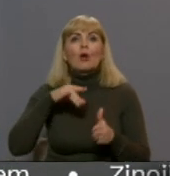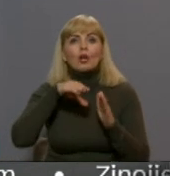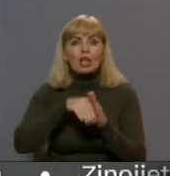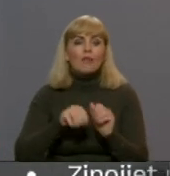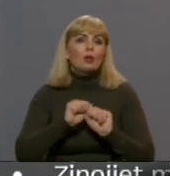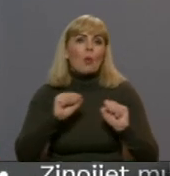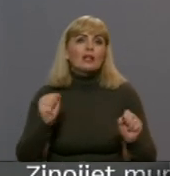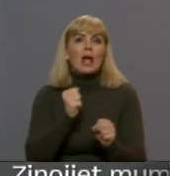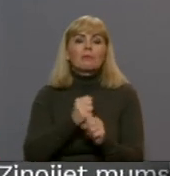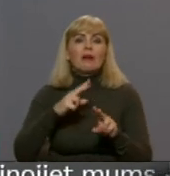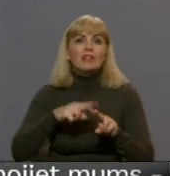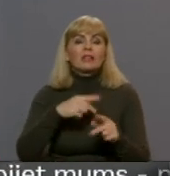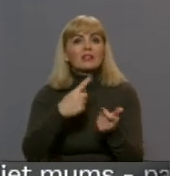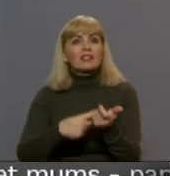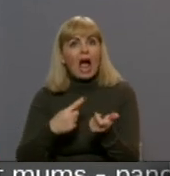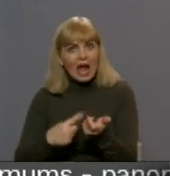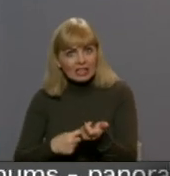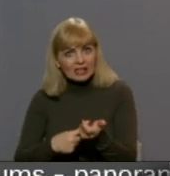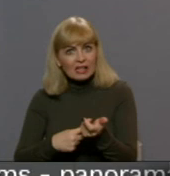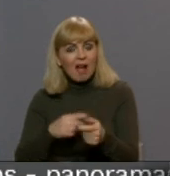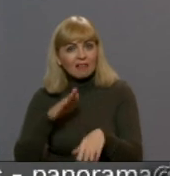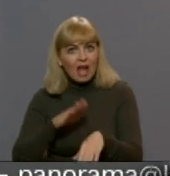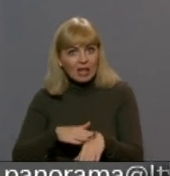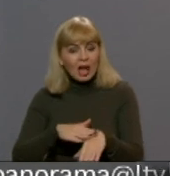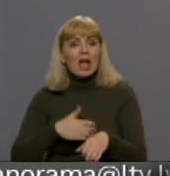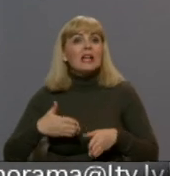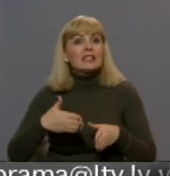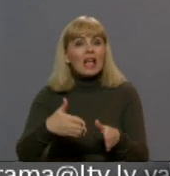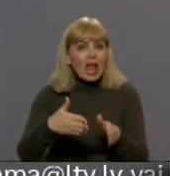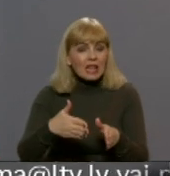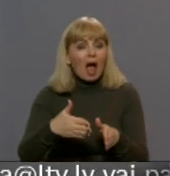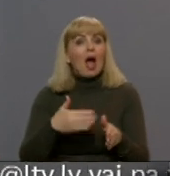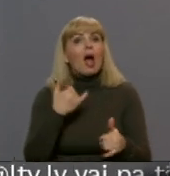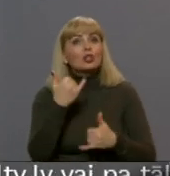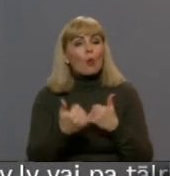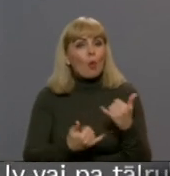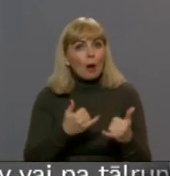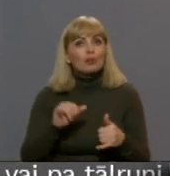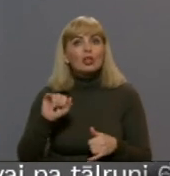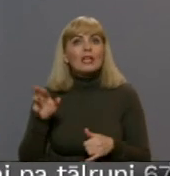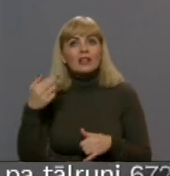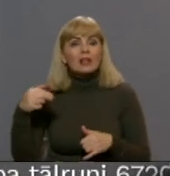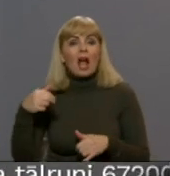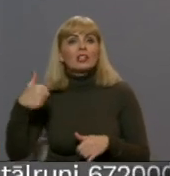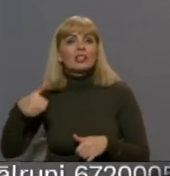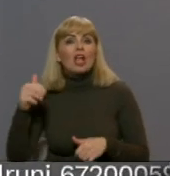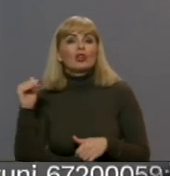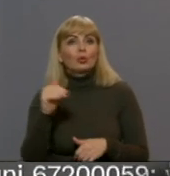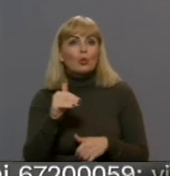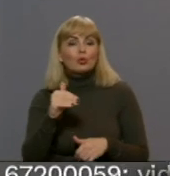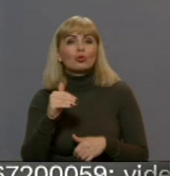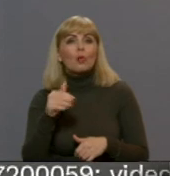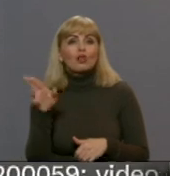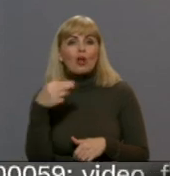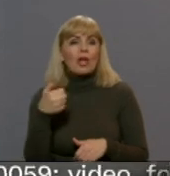darba vietu skaitu ziņā. Savukārt, budžetceļu uzturēšanai, kas konkrētājiem Indris pagastam ir 160 tūkstoši eiro gadā,